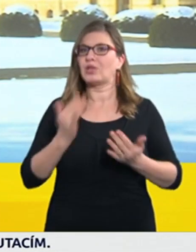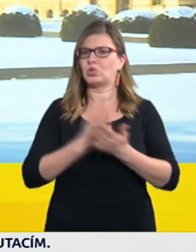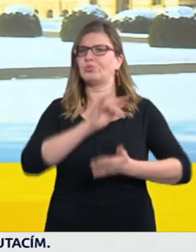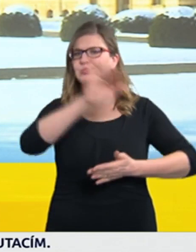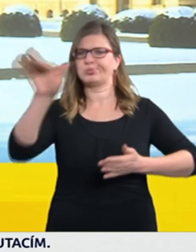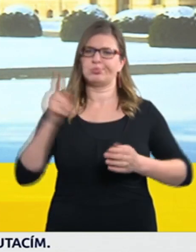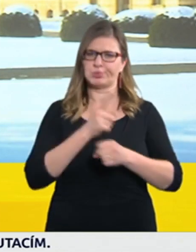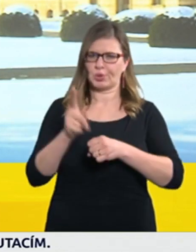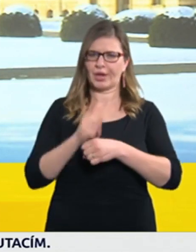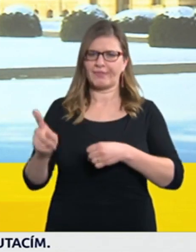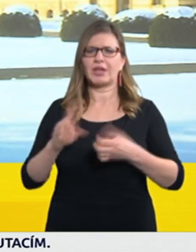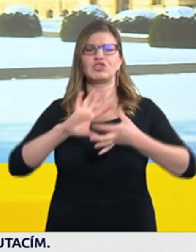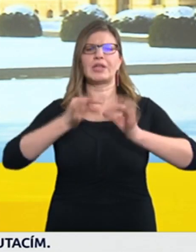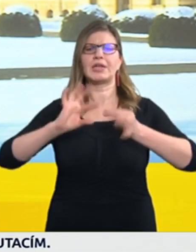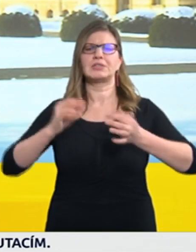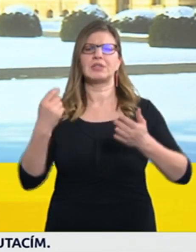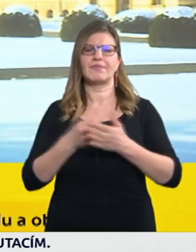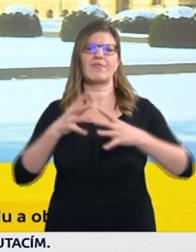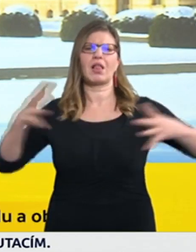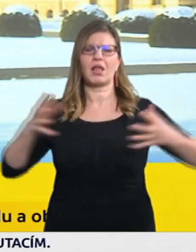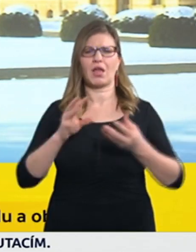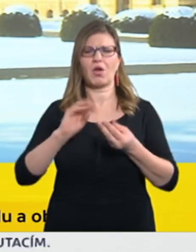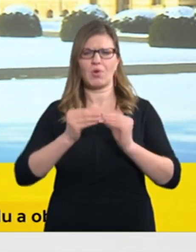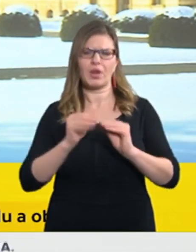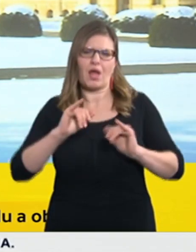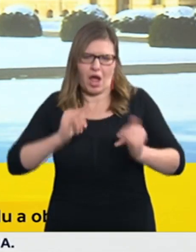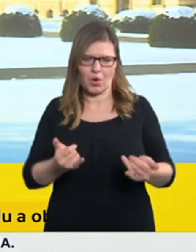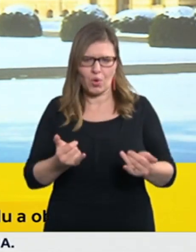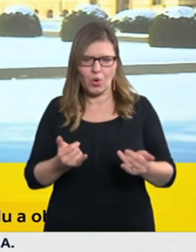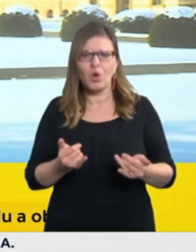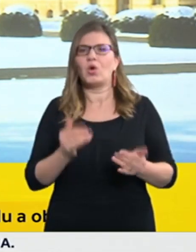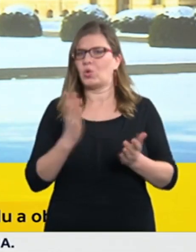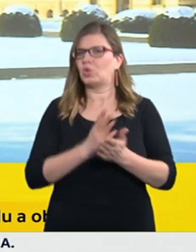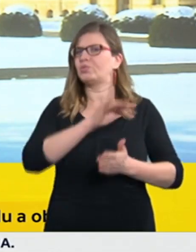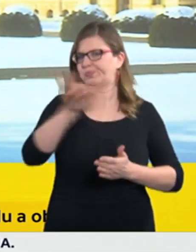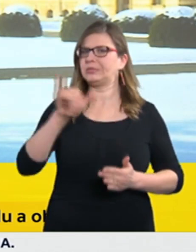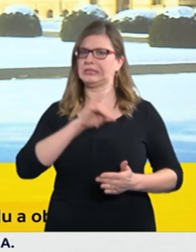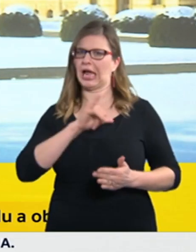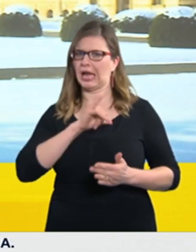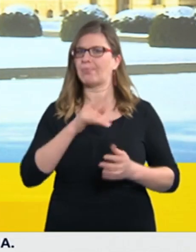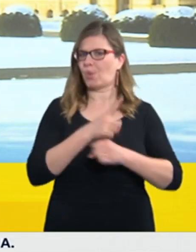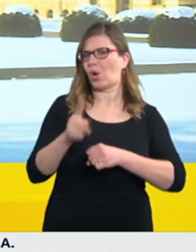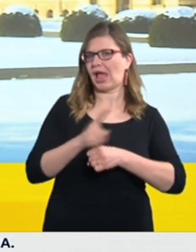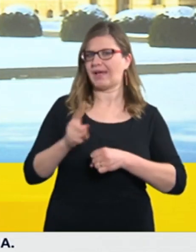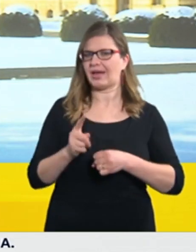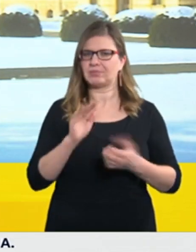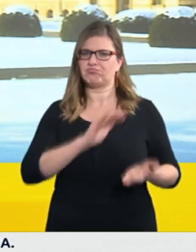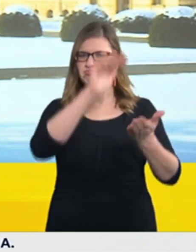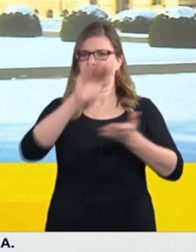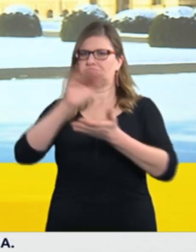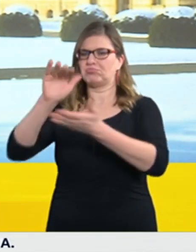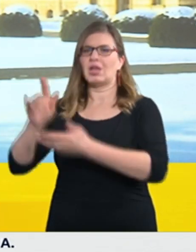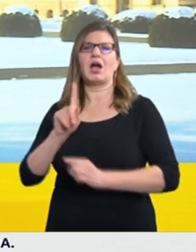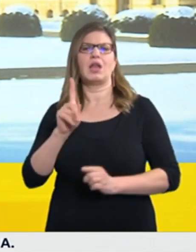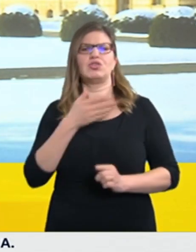některých obchodních řetězcích začíná o to být zájem. Současně je třeba říct i to, že kapacity České republiky